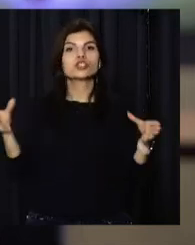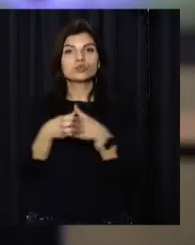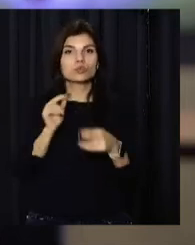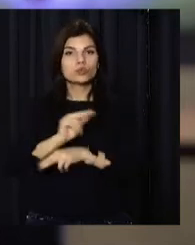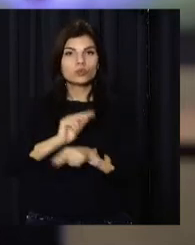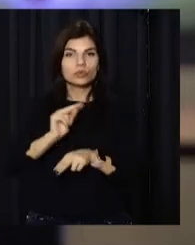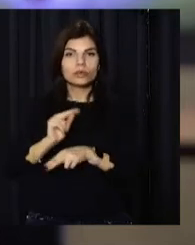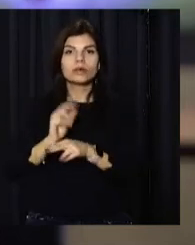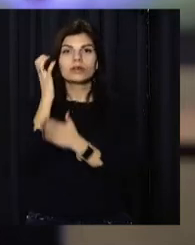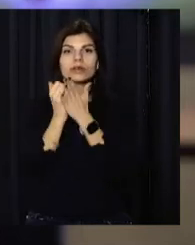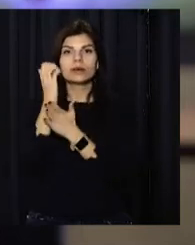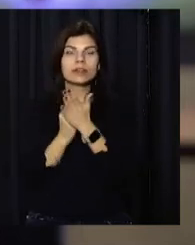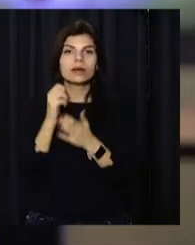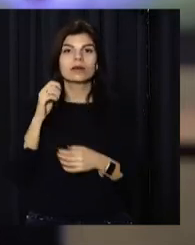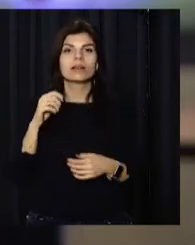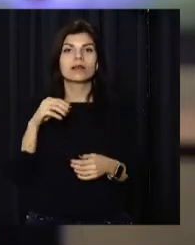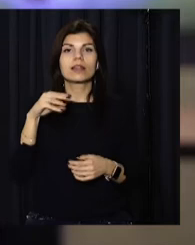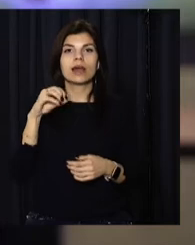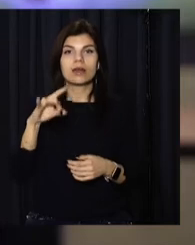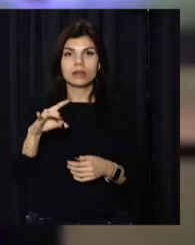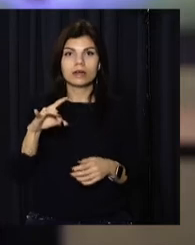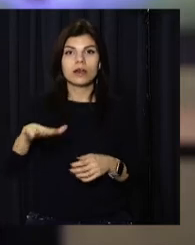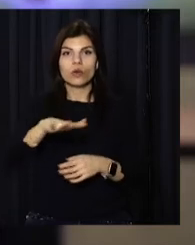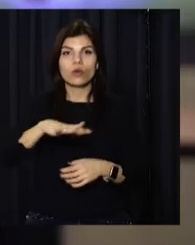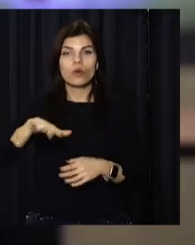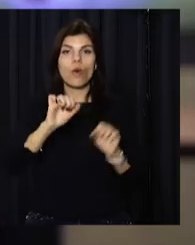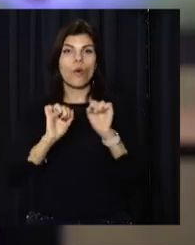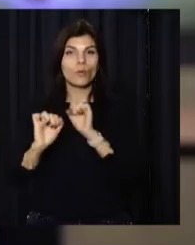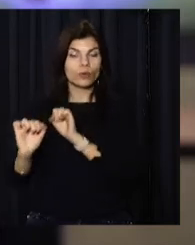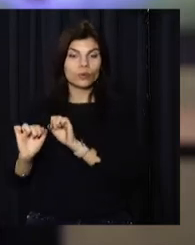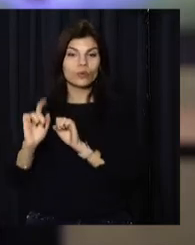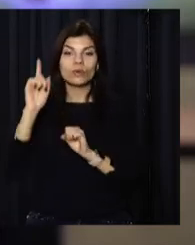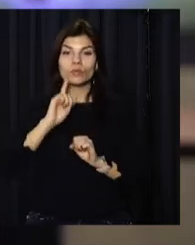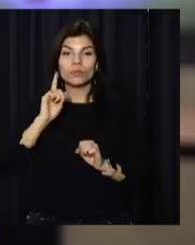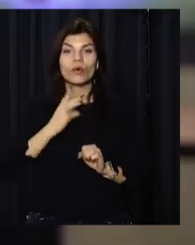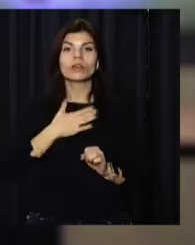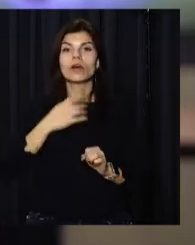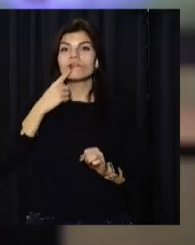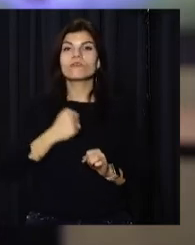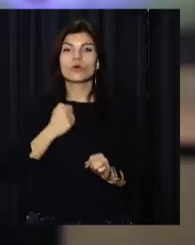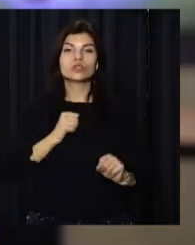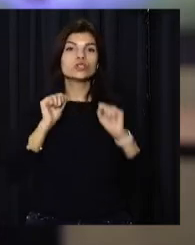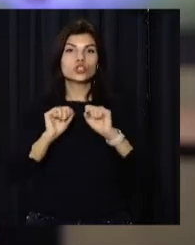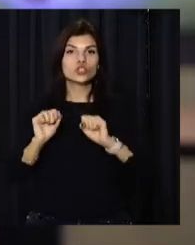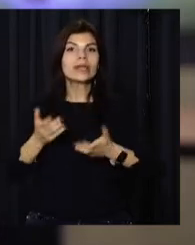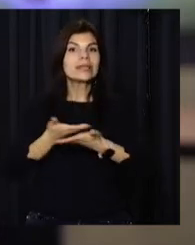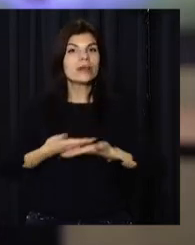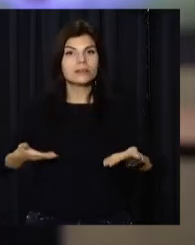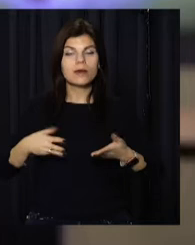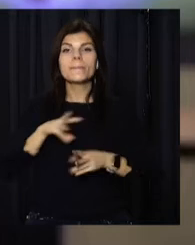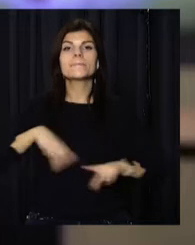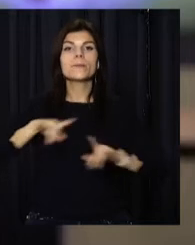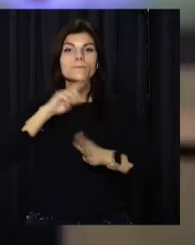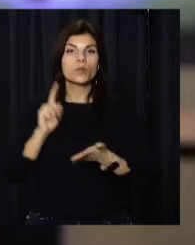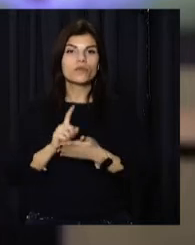резервістів системи тероборони. Поки наші воїні захищають нас, ми